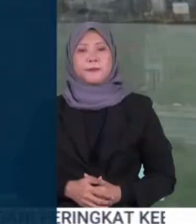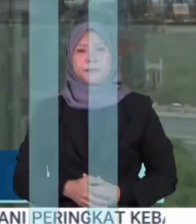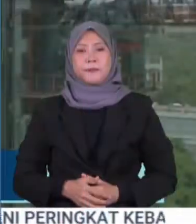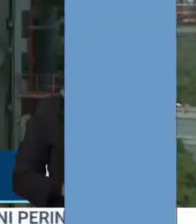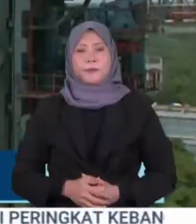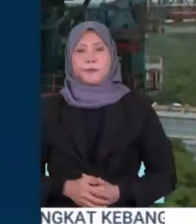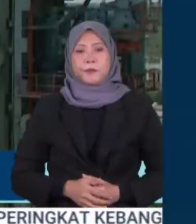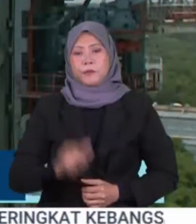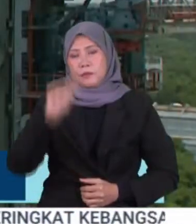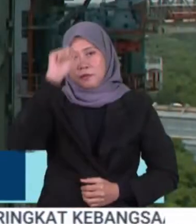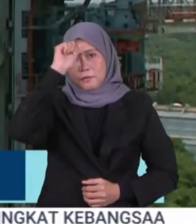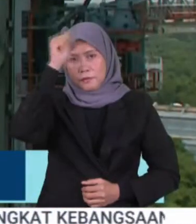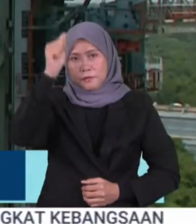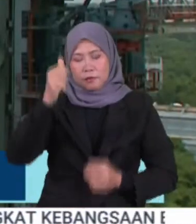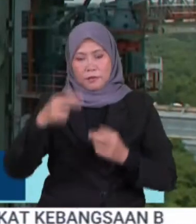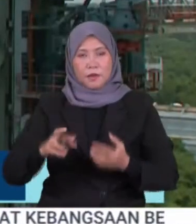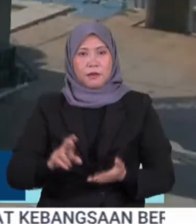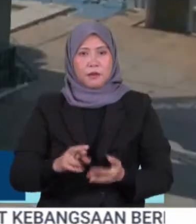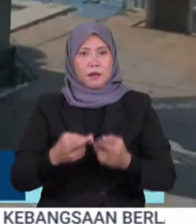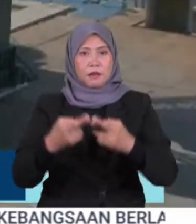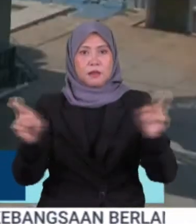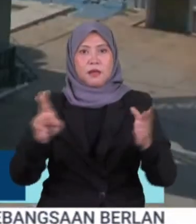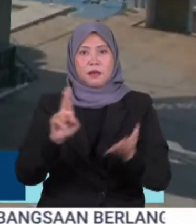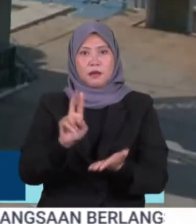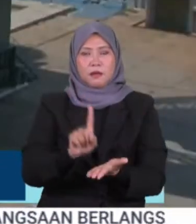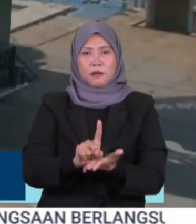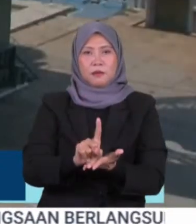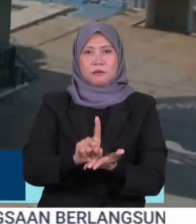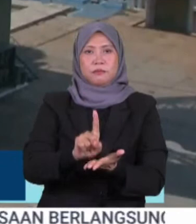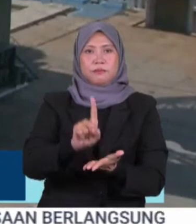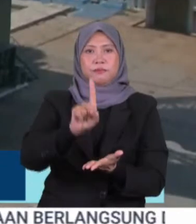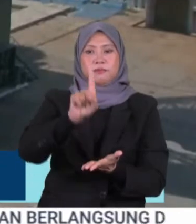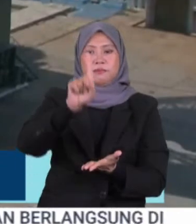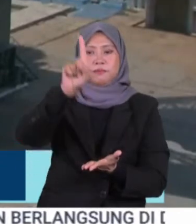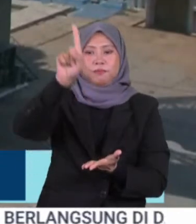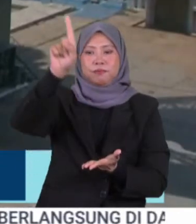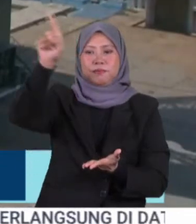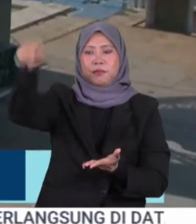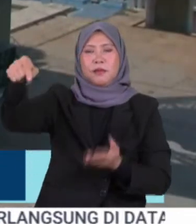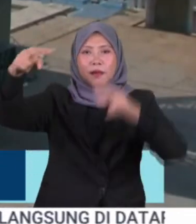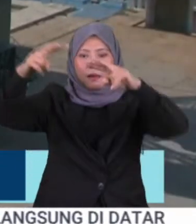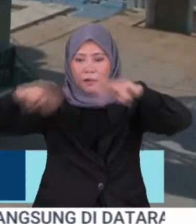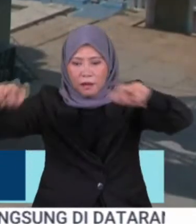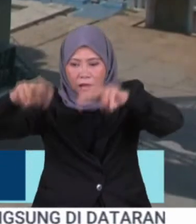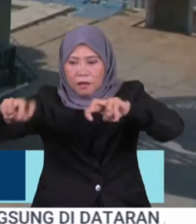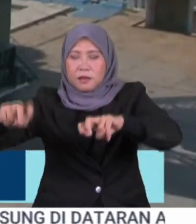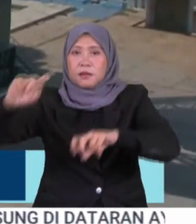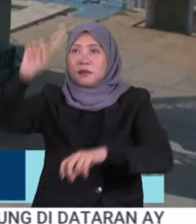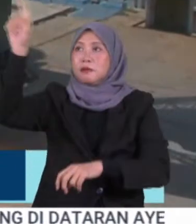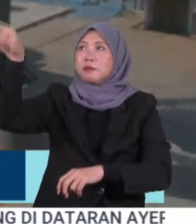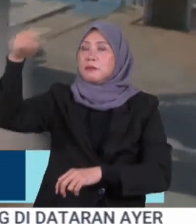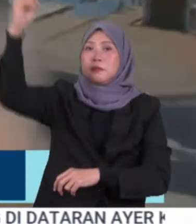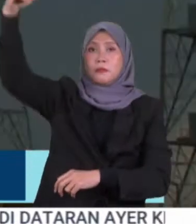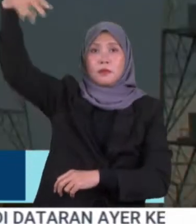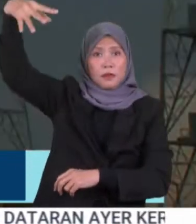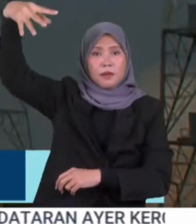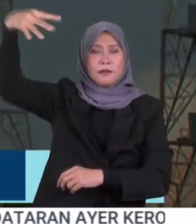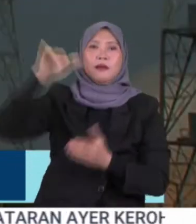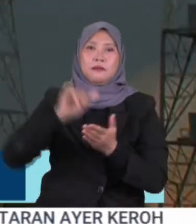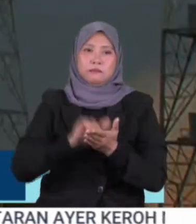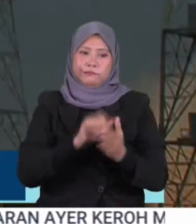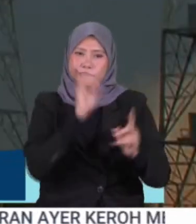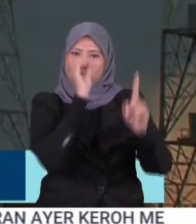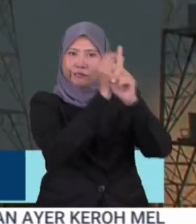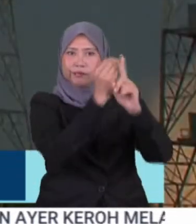India melancarkan kapal angkasa Aditya L1 untuk mengkaji matahari Ini merupakan misi terbaru